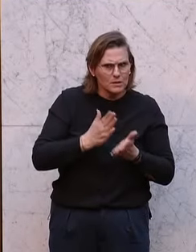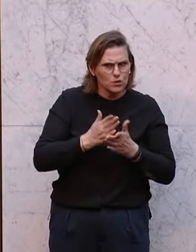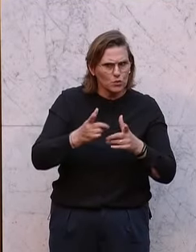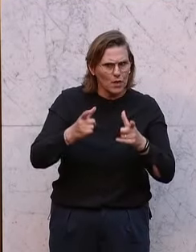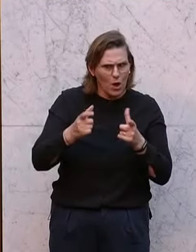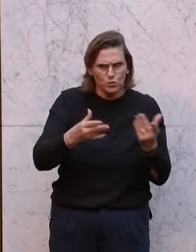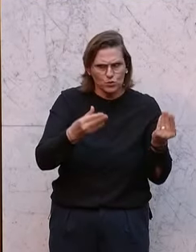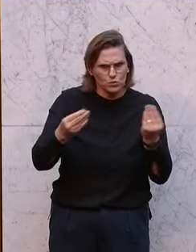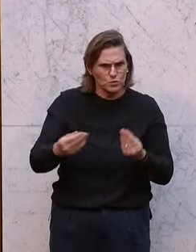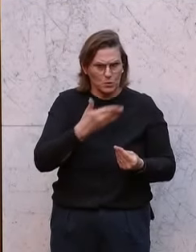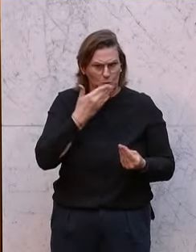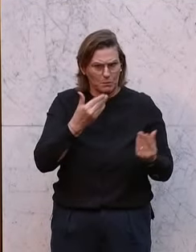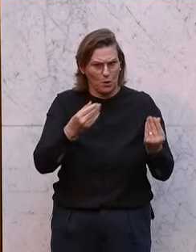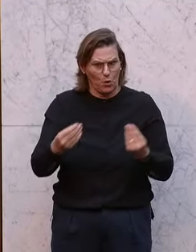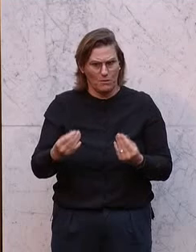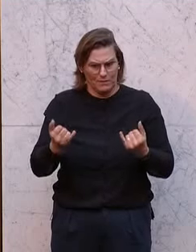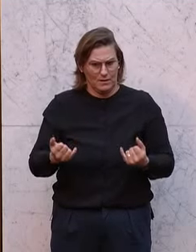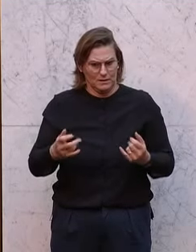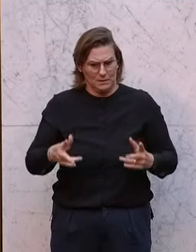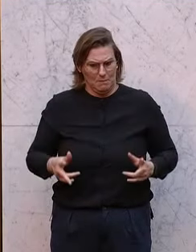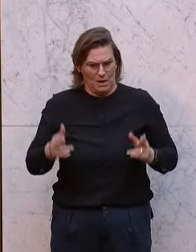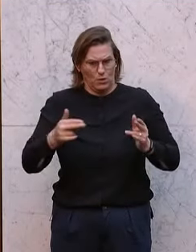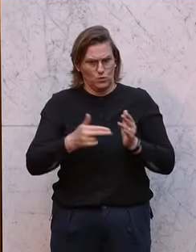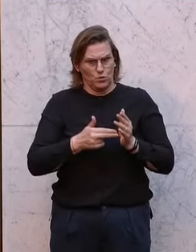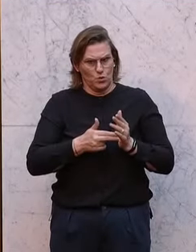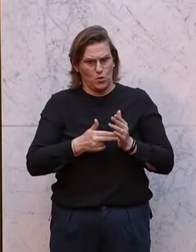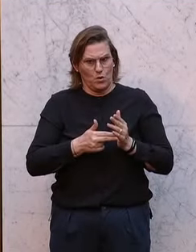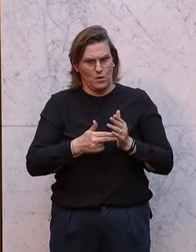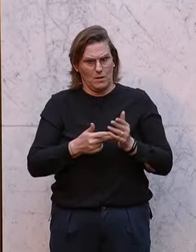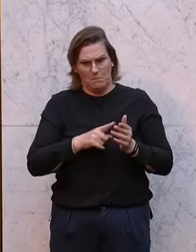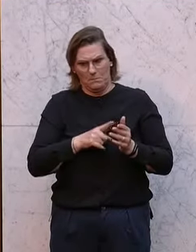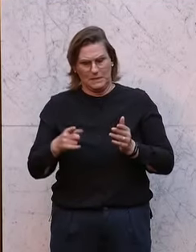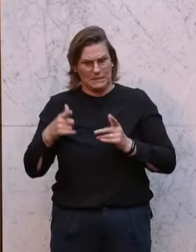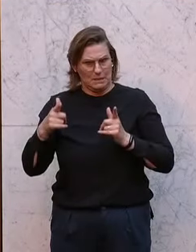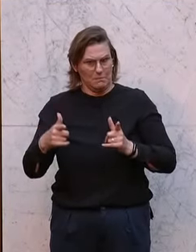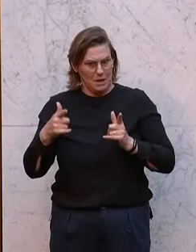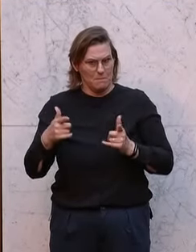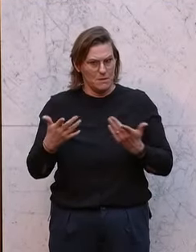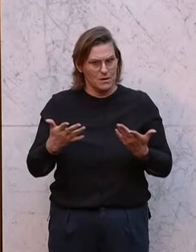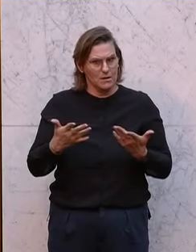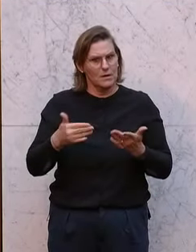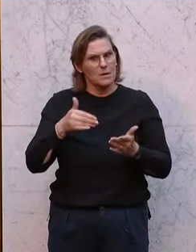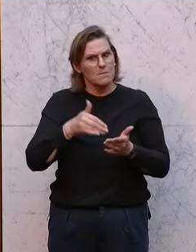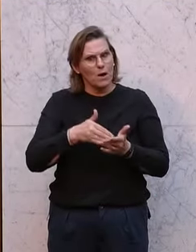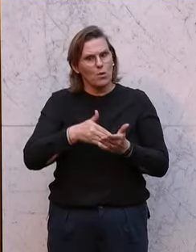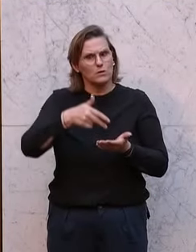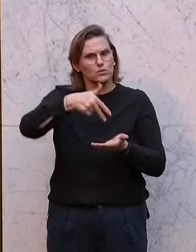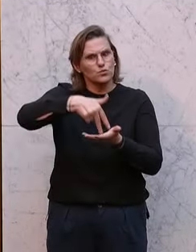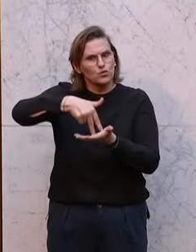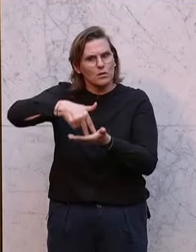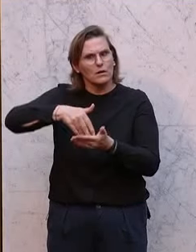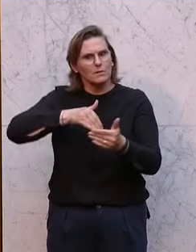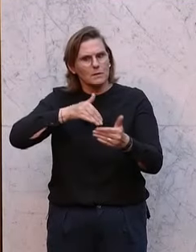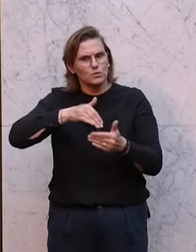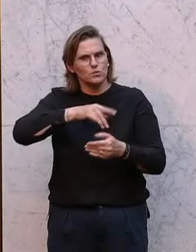vor, wenn sie doch in dieser Periode noch beschlossen werden soll, also bis September. Und da brauchen die zuständigen Minister, Zaditsch,